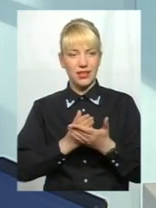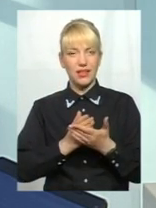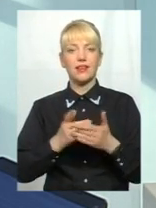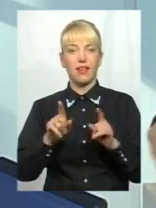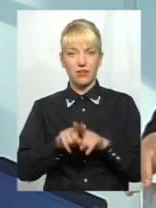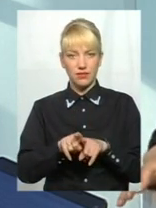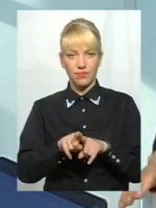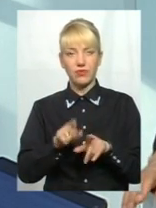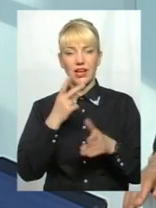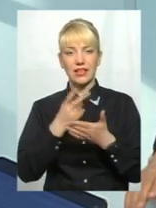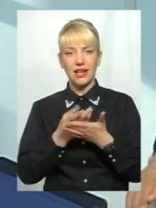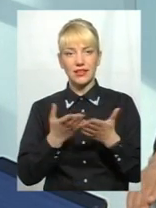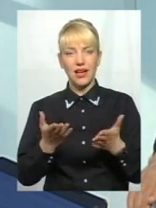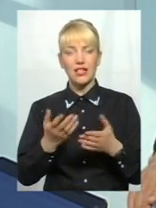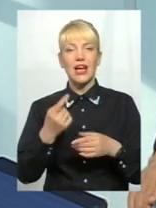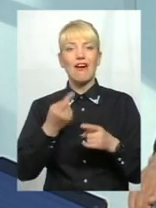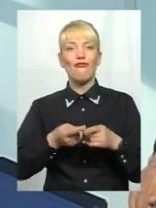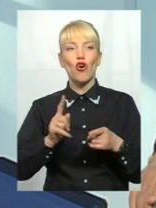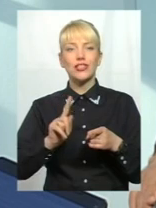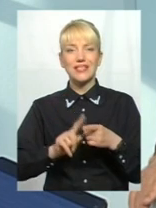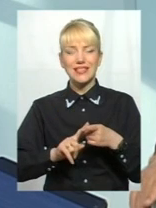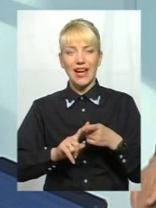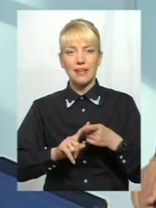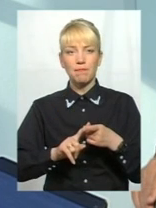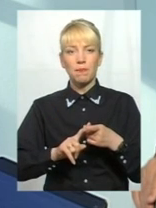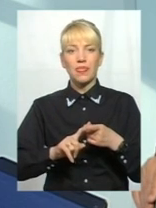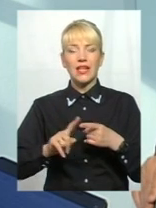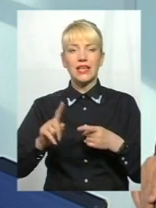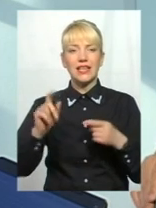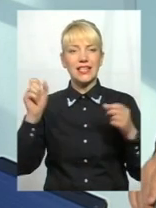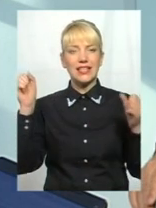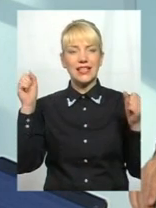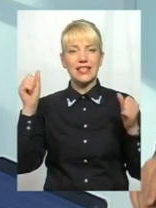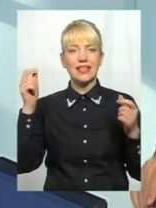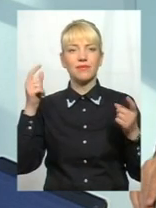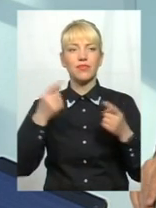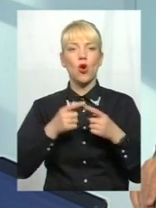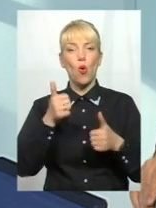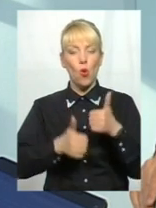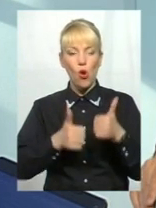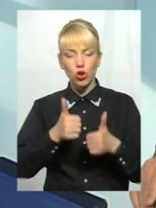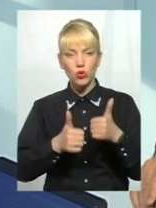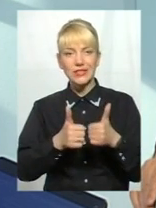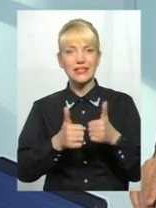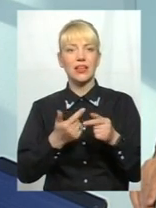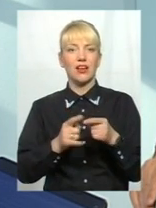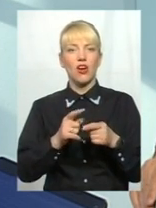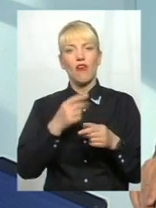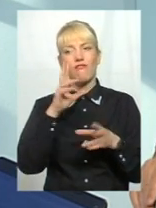таким чином, що оця, ніби, з одного боку, історія з конкурсами, значить, ніби добра справа. Але